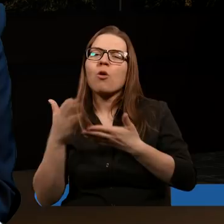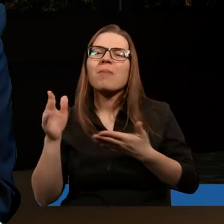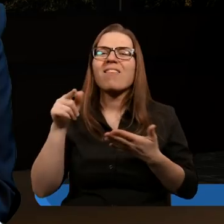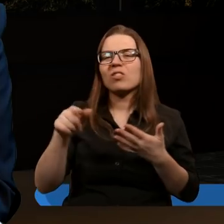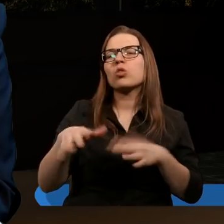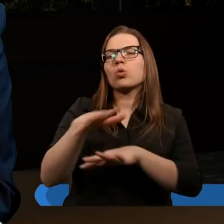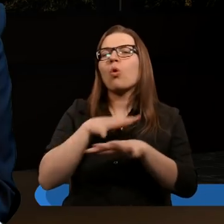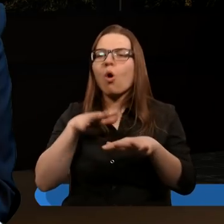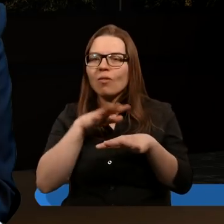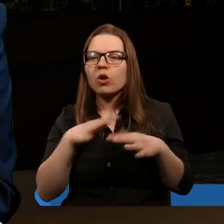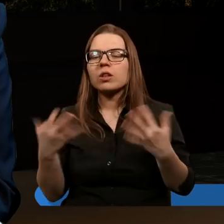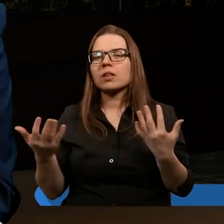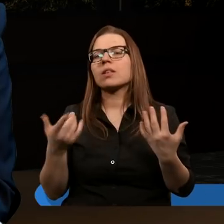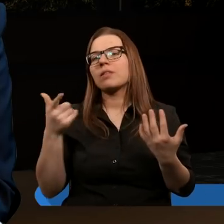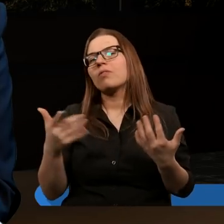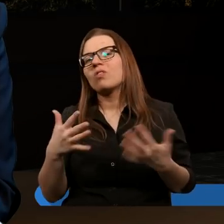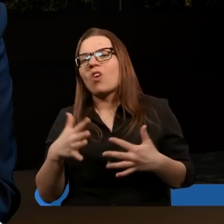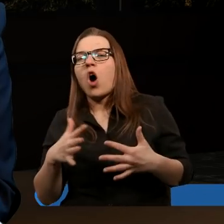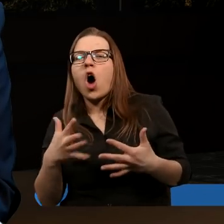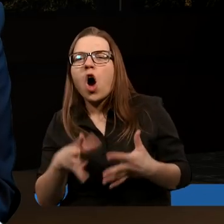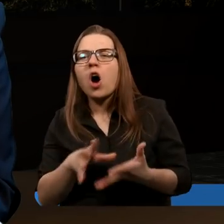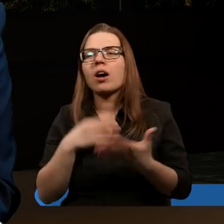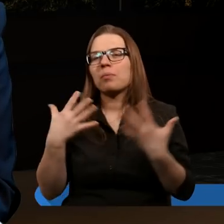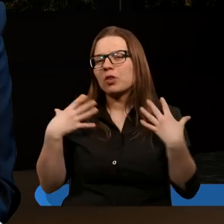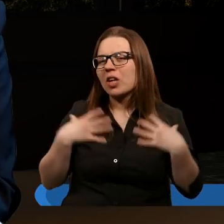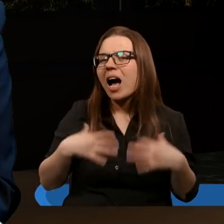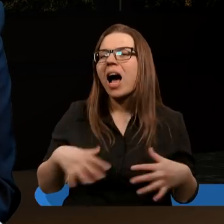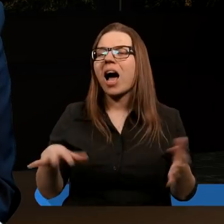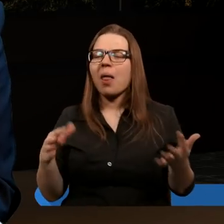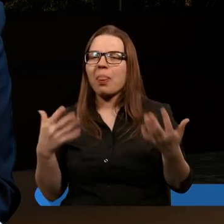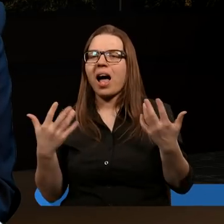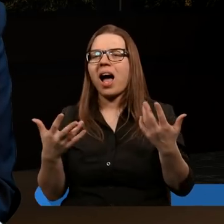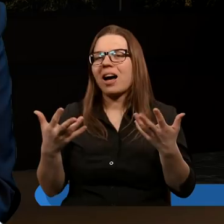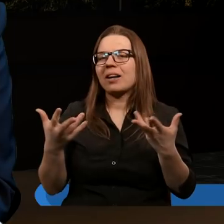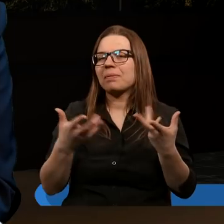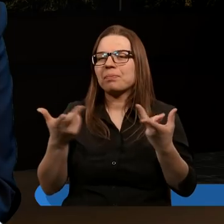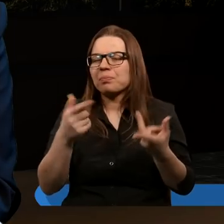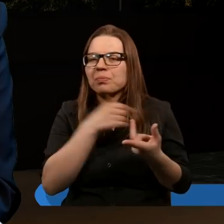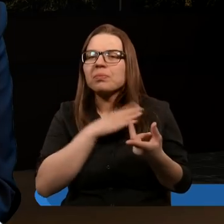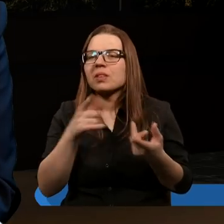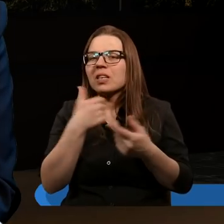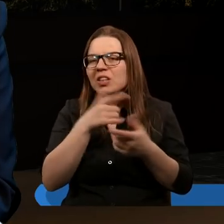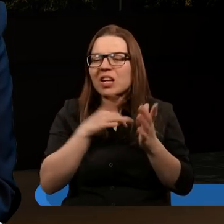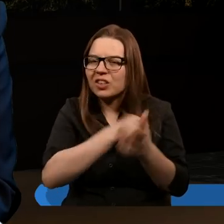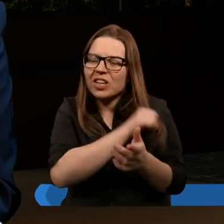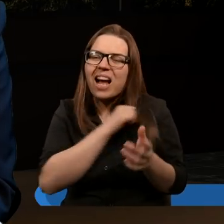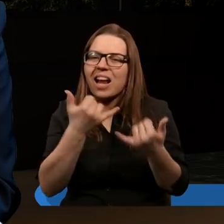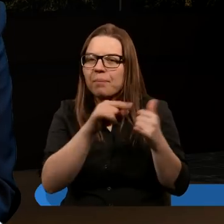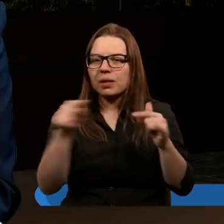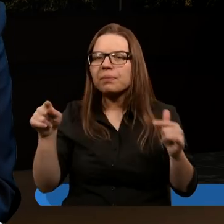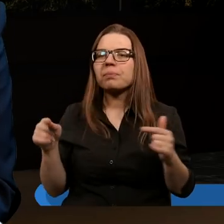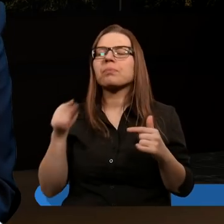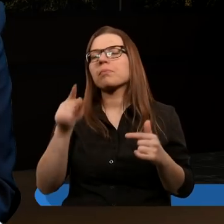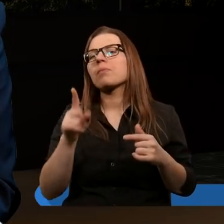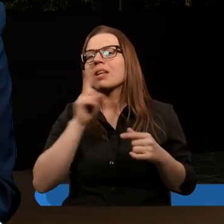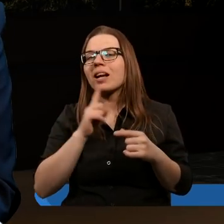duchowości, prawda? No to już jest forma, szata, musimy być chrześcijanami, no bo to jest religia